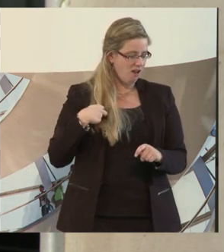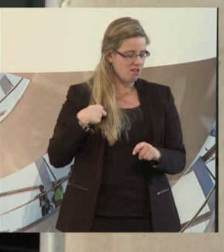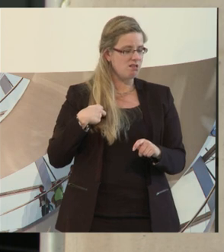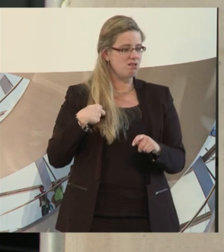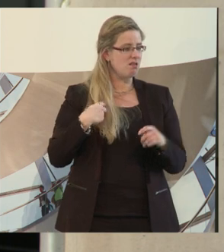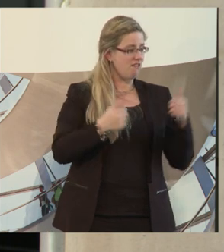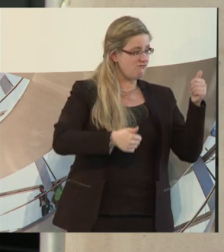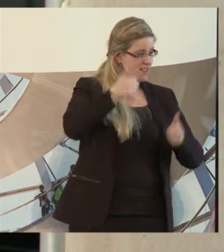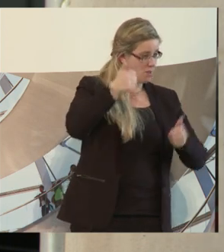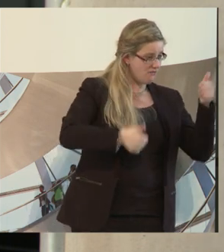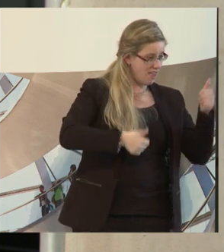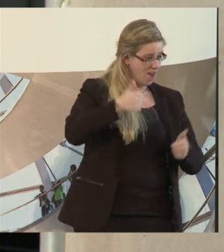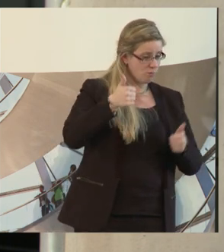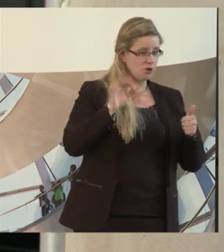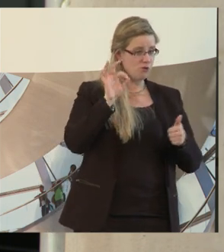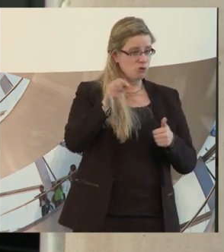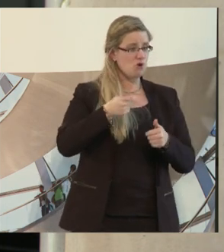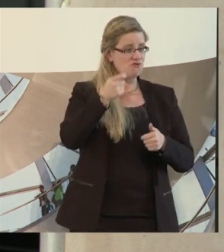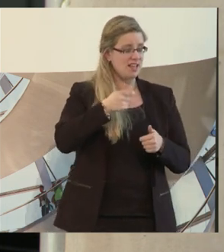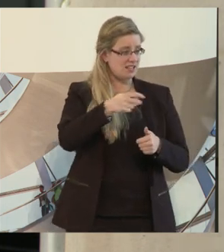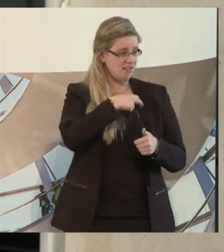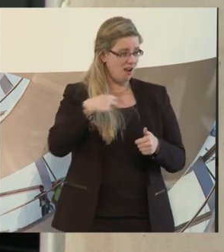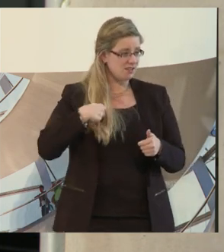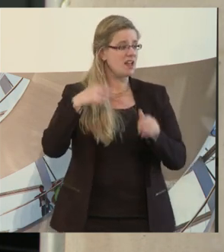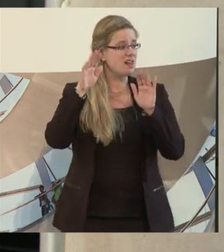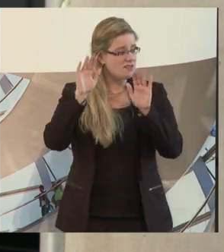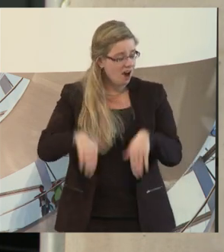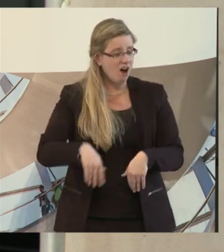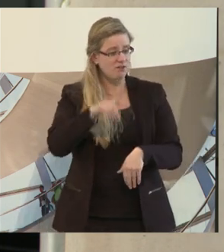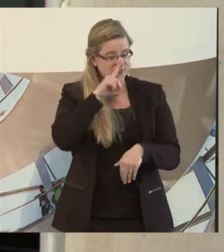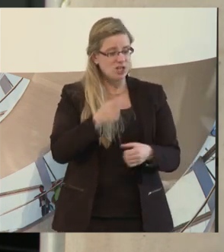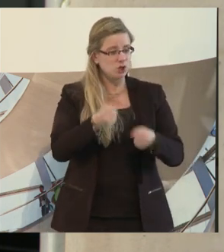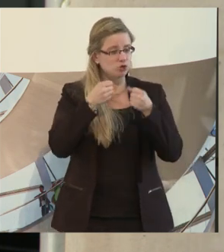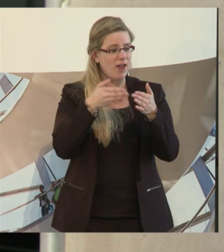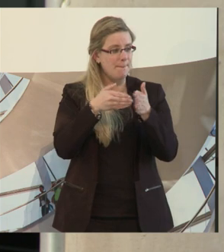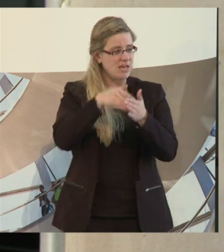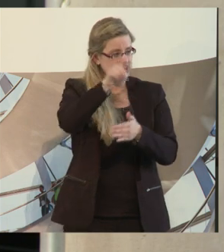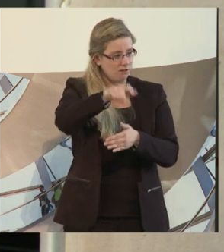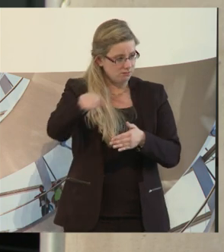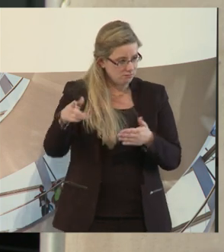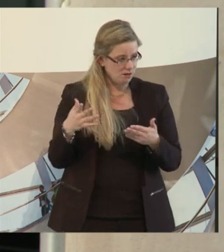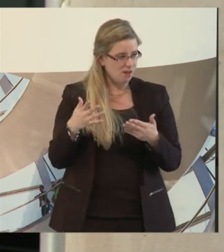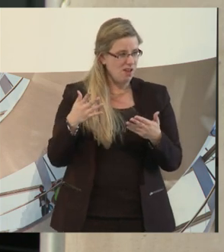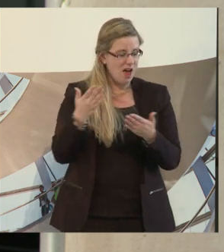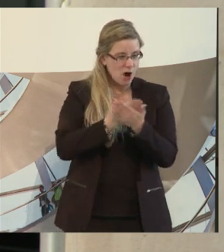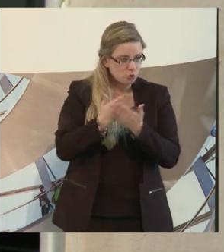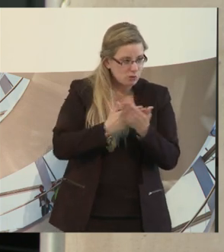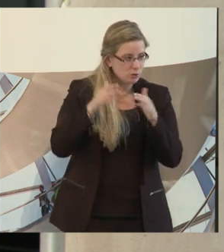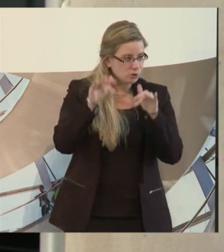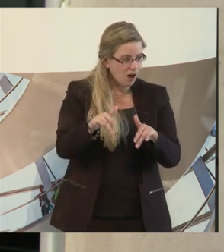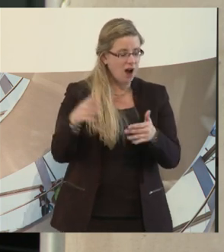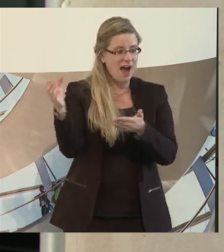wenn er schwerbehinderte Menschen beschäftigt, ob er sie ausbildet, ob er sie beschäftigt oder wie auch immer. Das ist ein großes Mankro und ich finde,